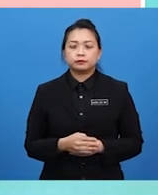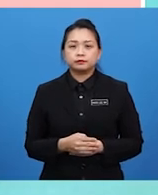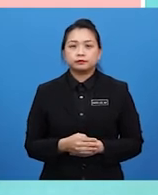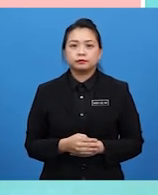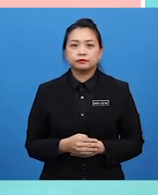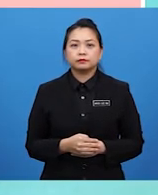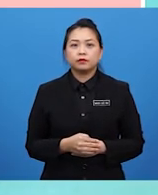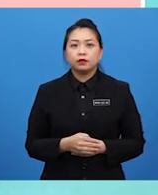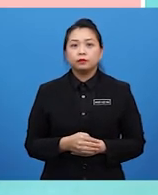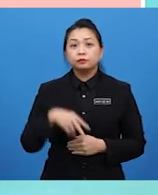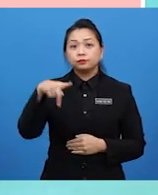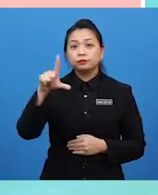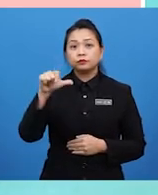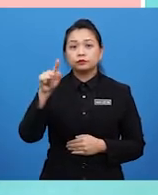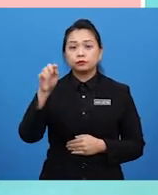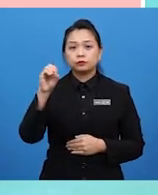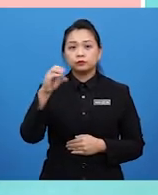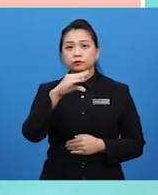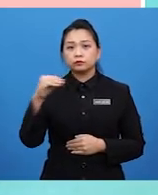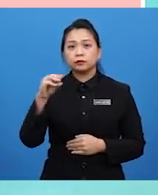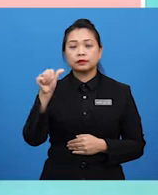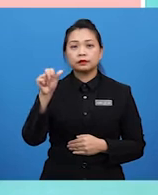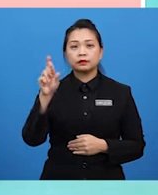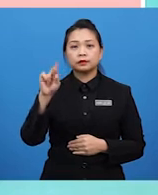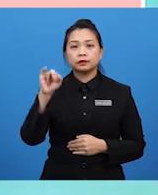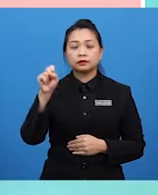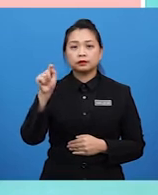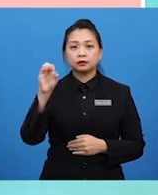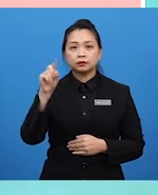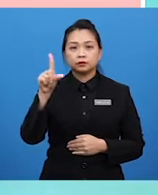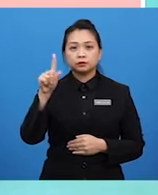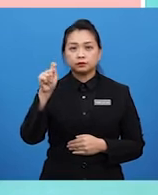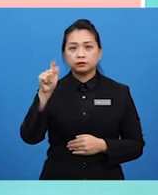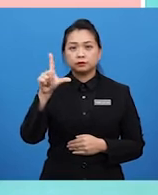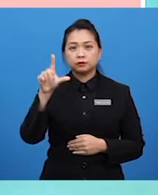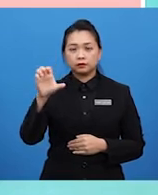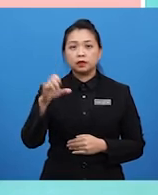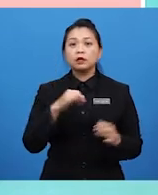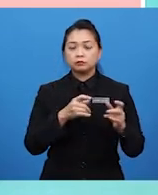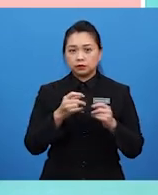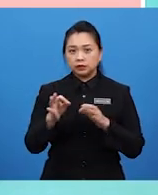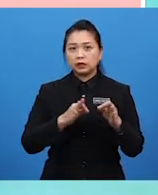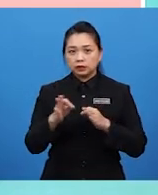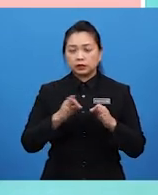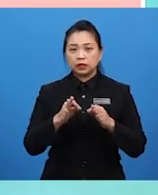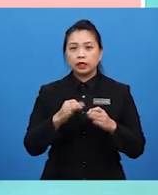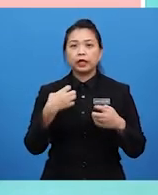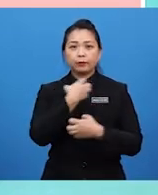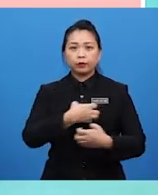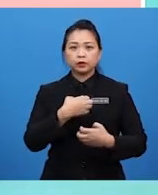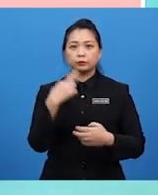Plato dan Aristotle menjelaskan emosi merupakan keupayaan seseorang dalam mencipta idea,